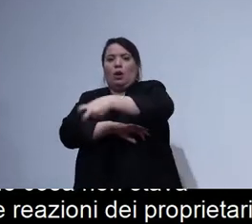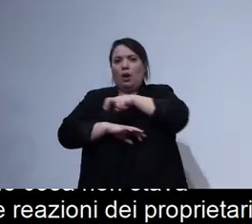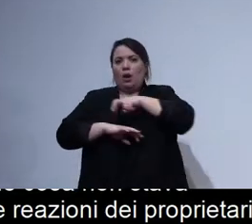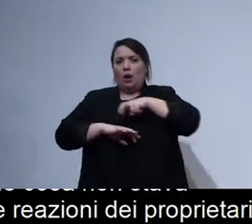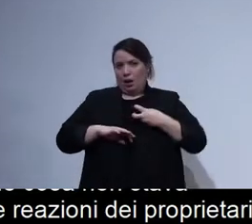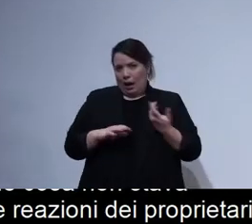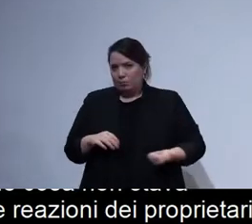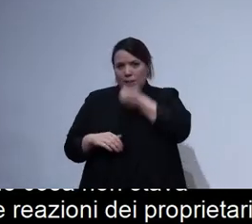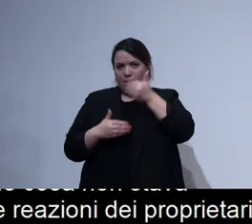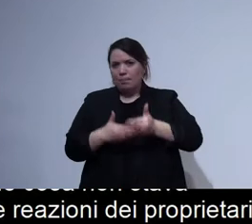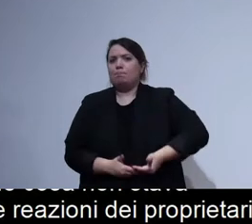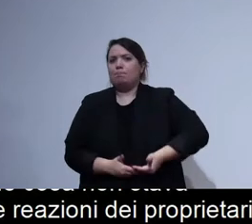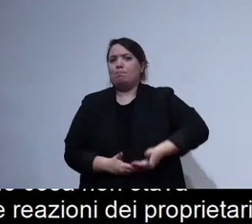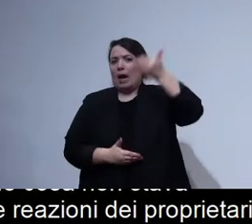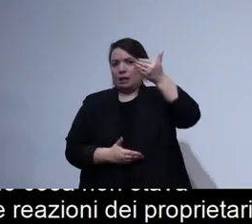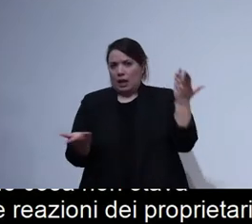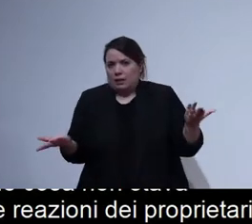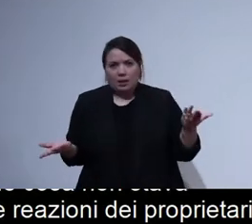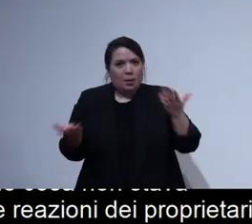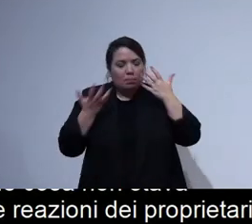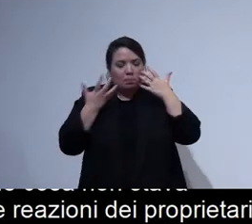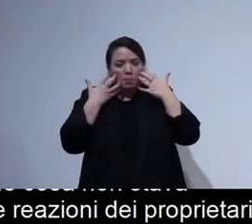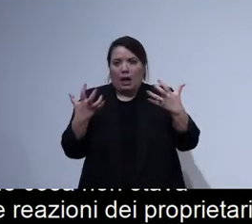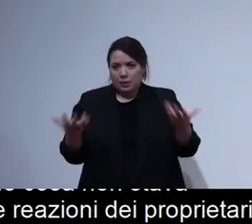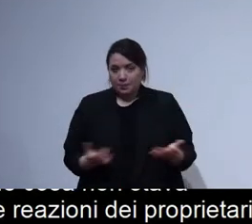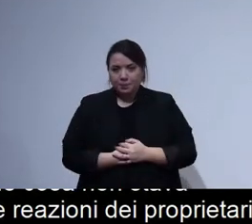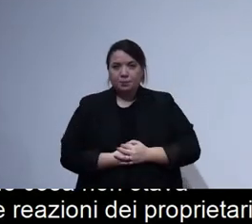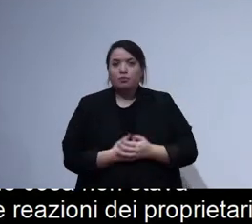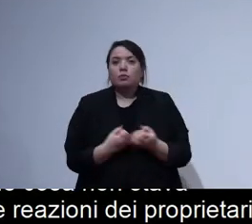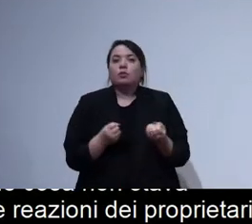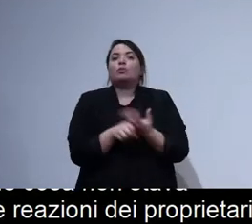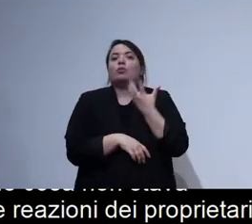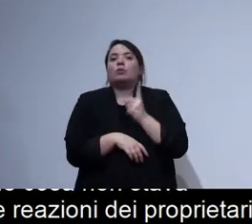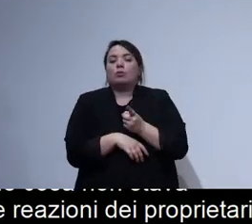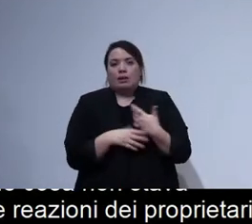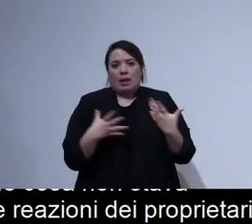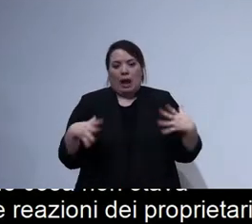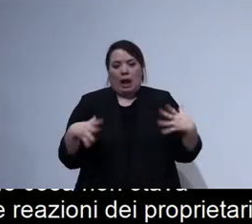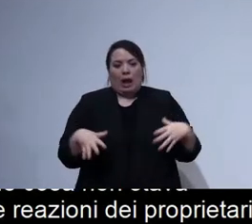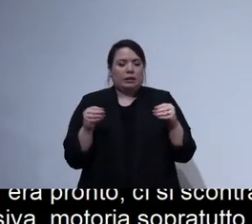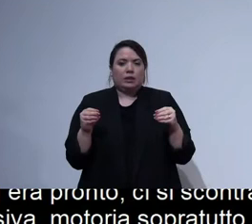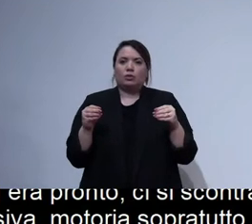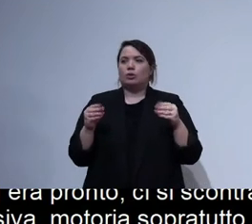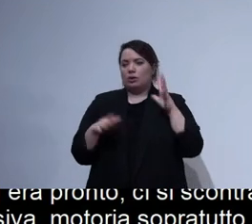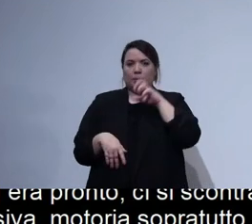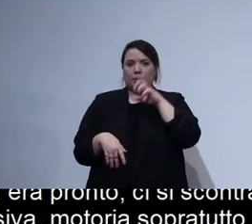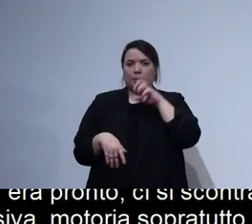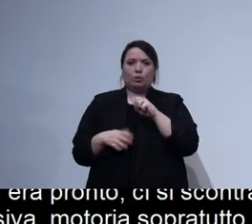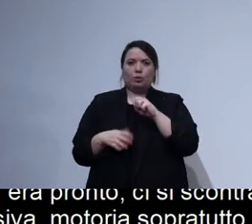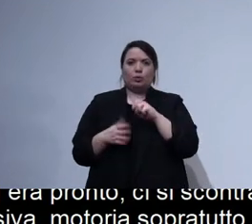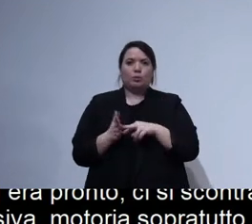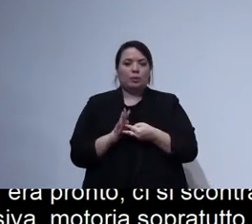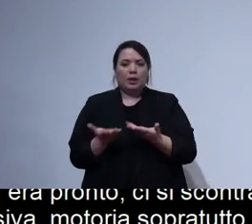prima barriera forte che si trova. Cosa è successo? Innanzitutto ci siamo accorti di avere un problema e l